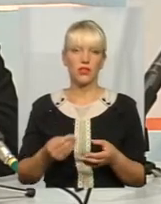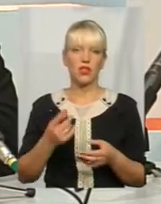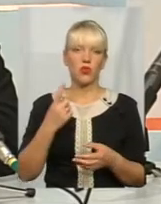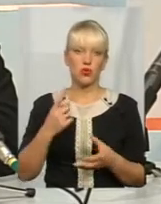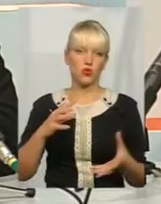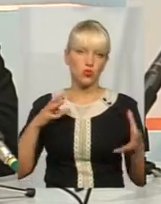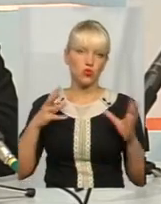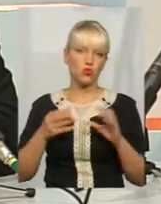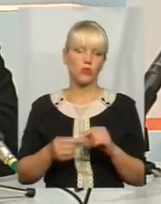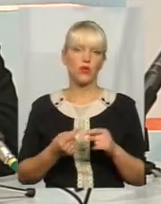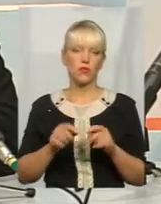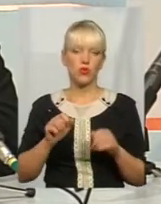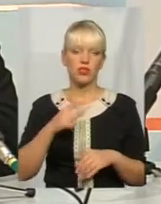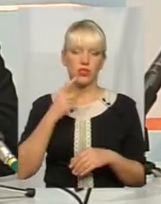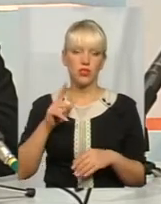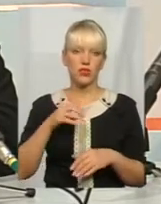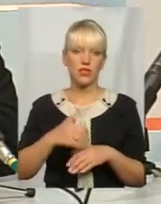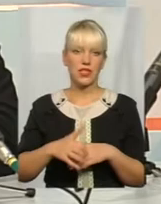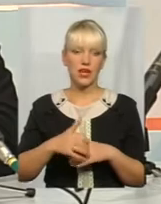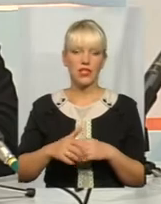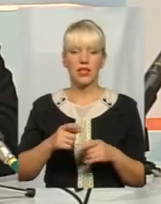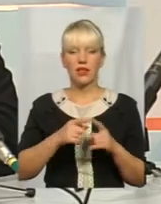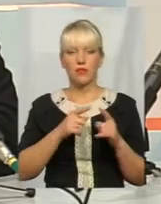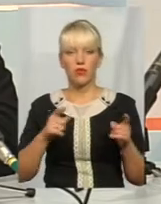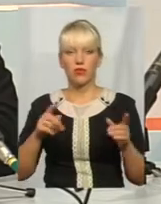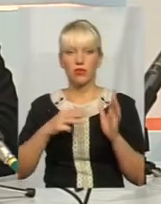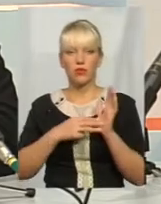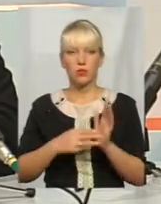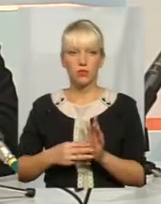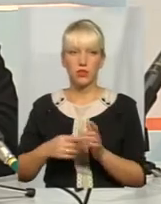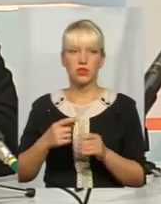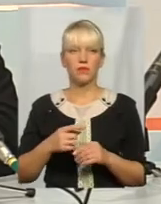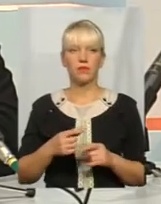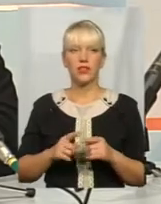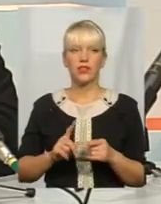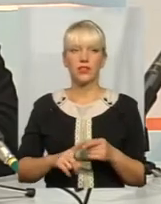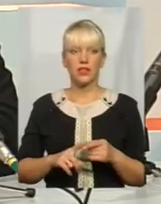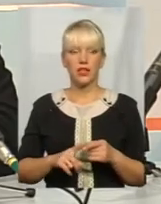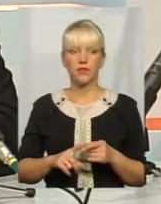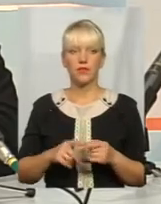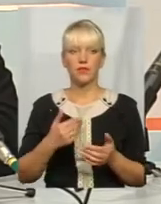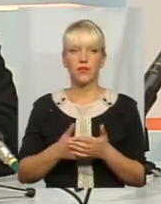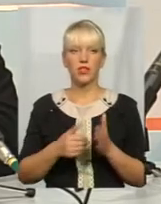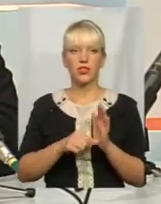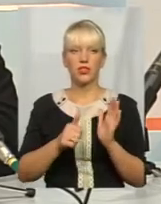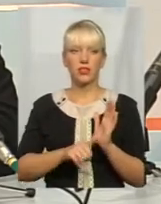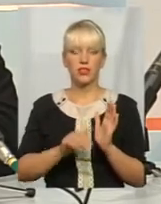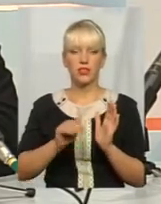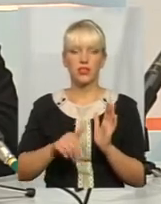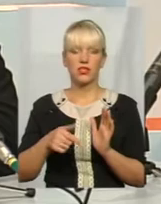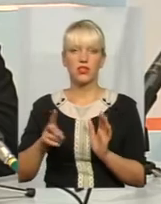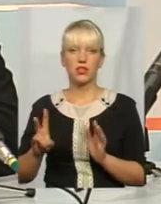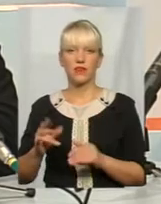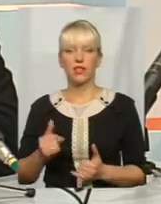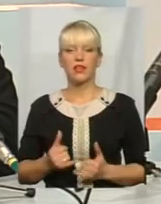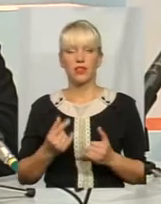хочу сказати, що протягом вісьми місяців це не можу сказати, що це велика сума, це орієнтовано 16 тисяч гривень. Тобто